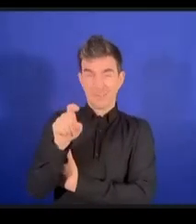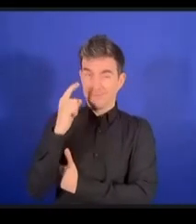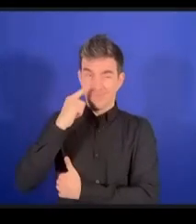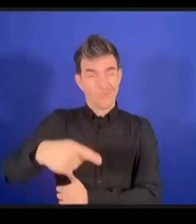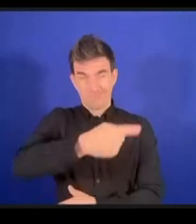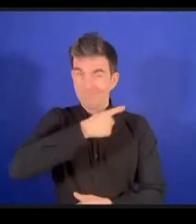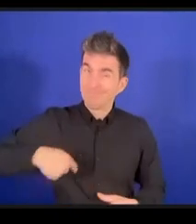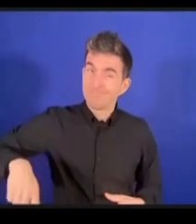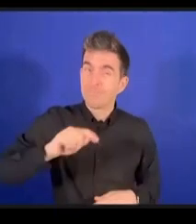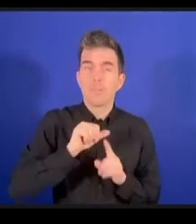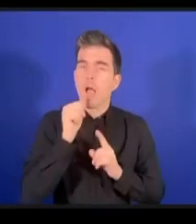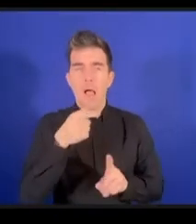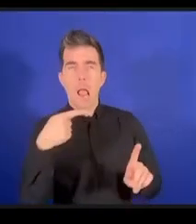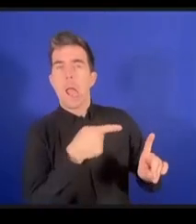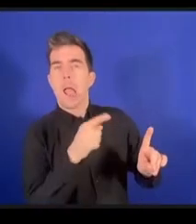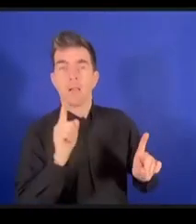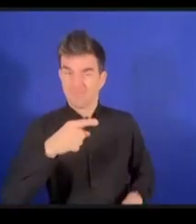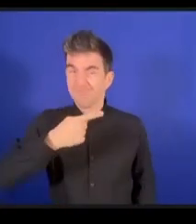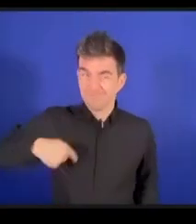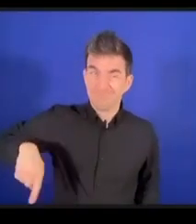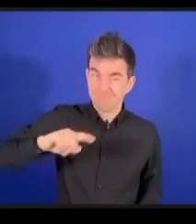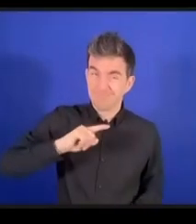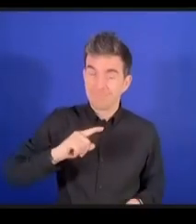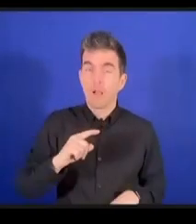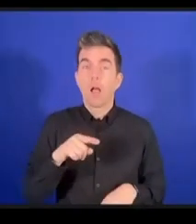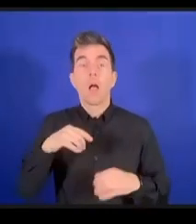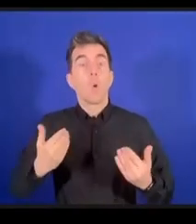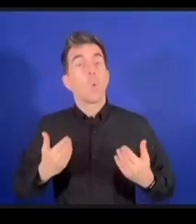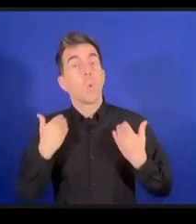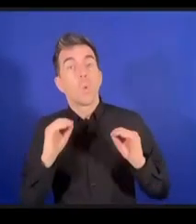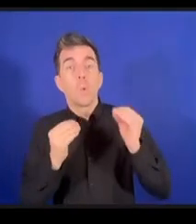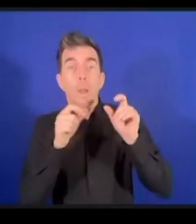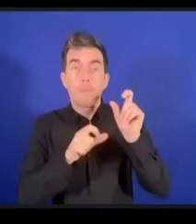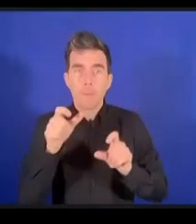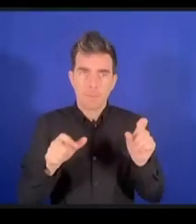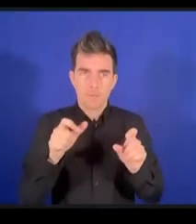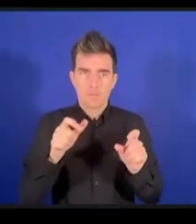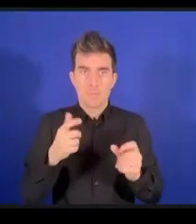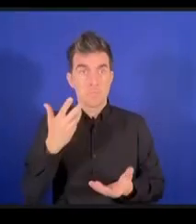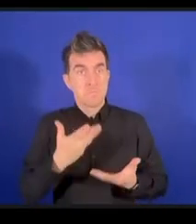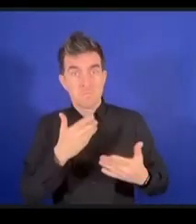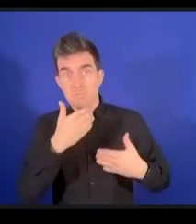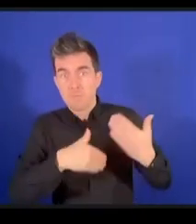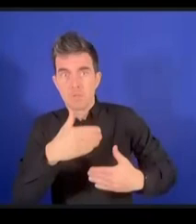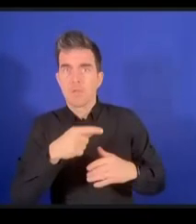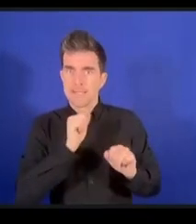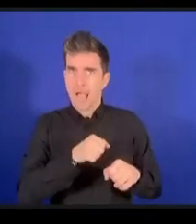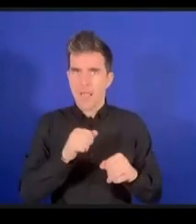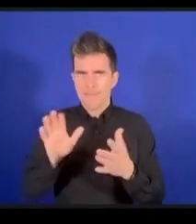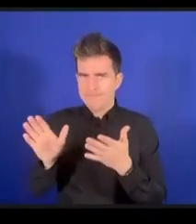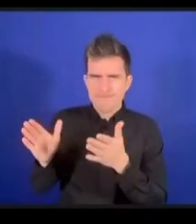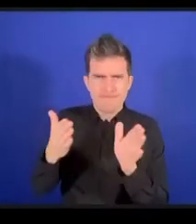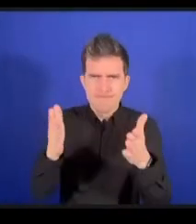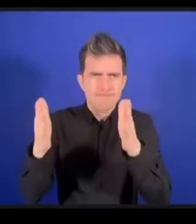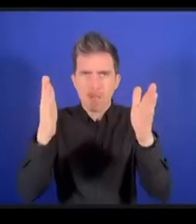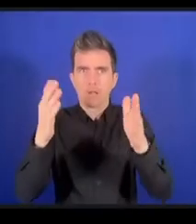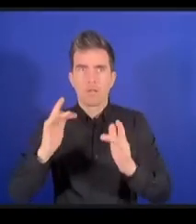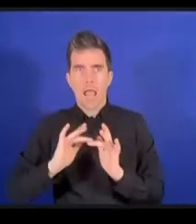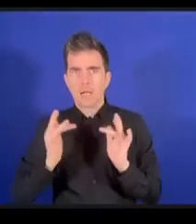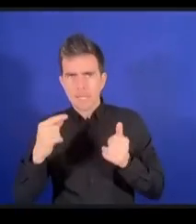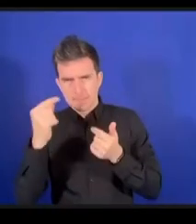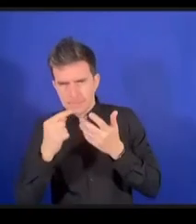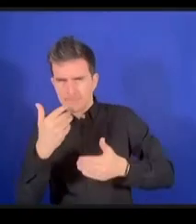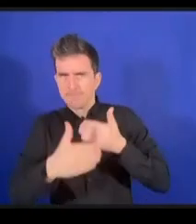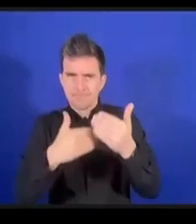les jeunes connaissent certainement cette technologie depuis toujours mais plutôt